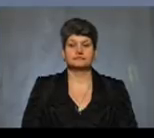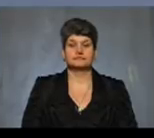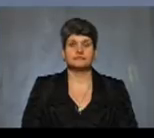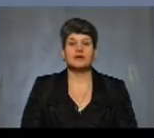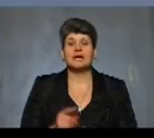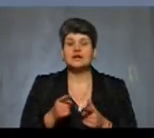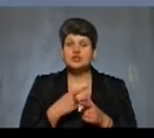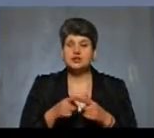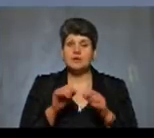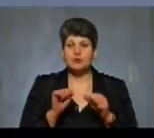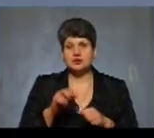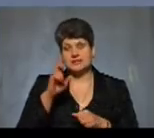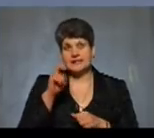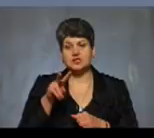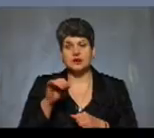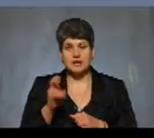Держлікслужба